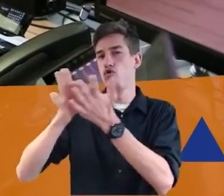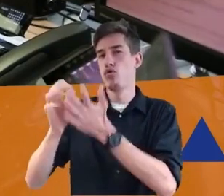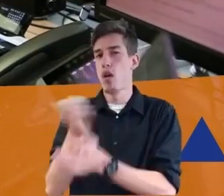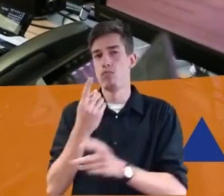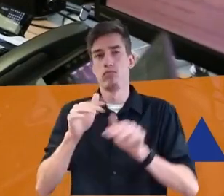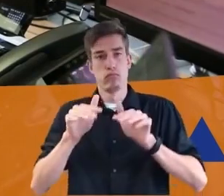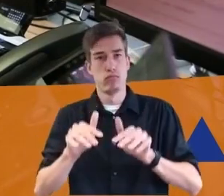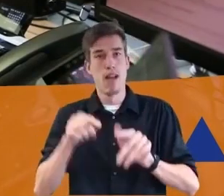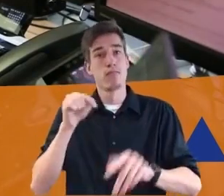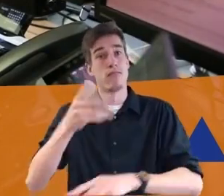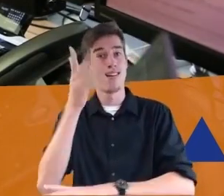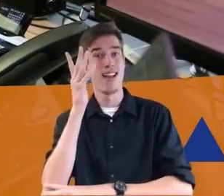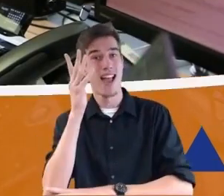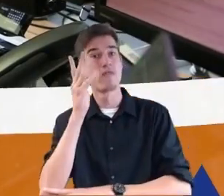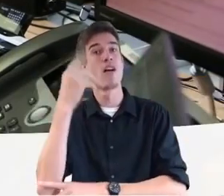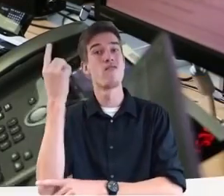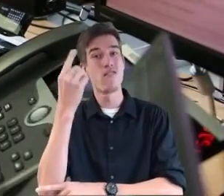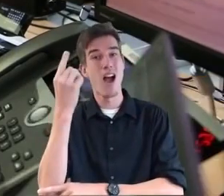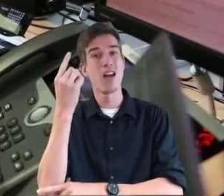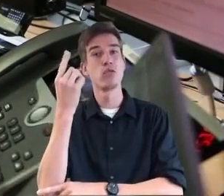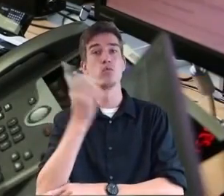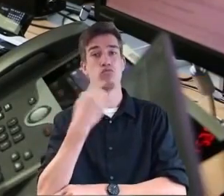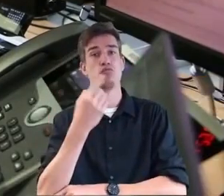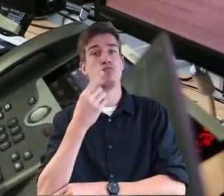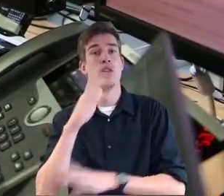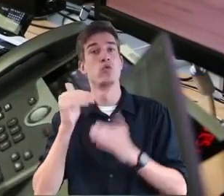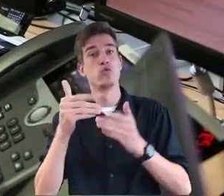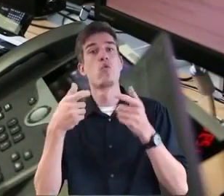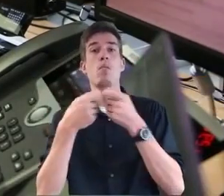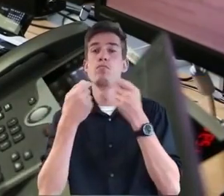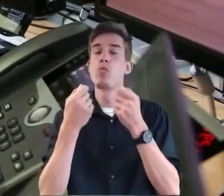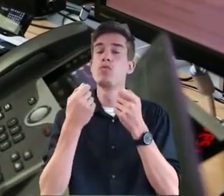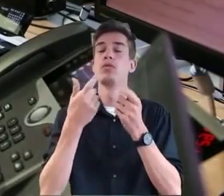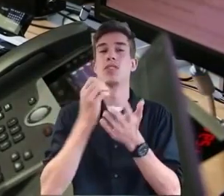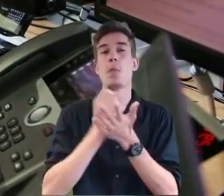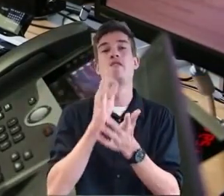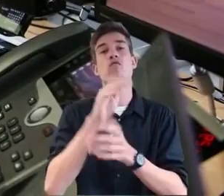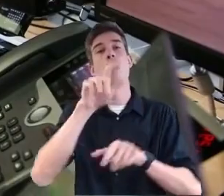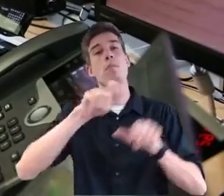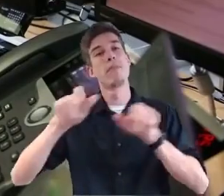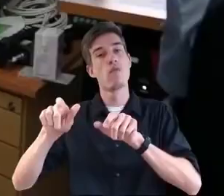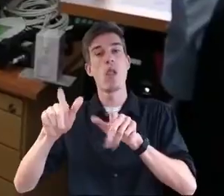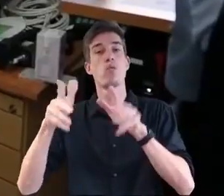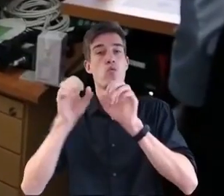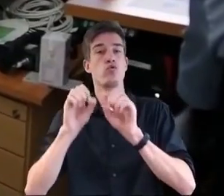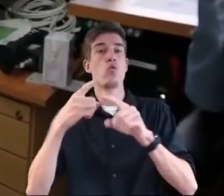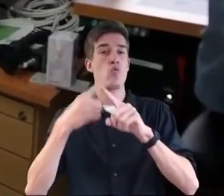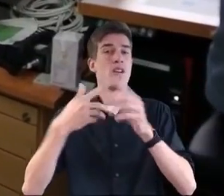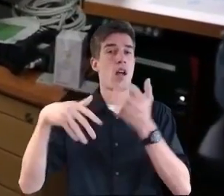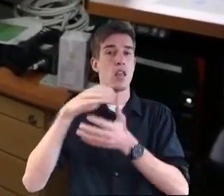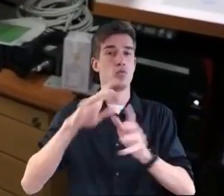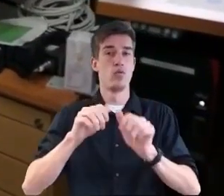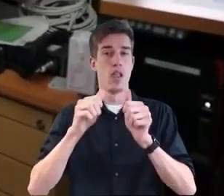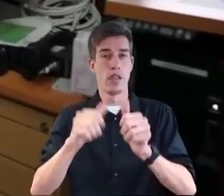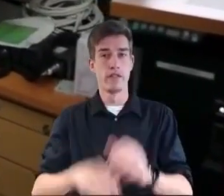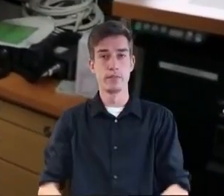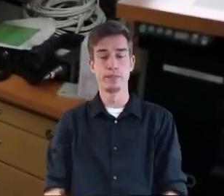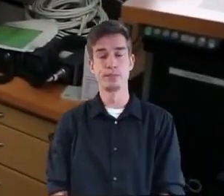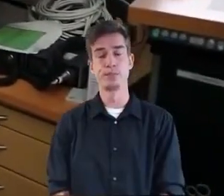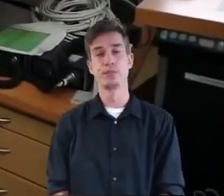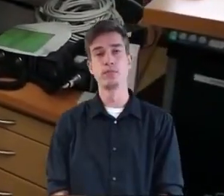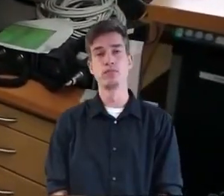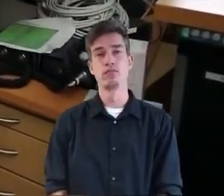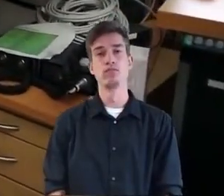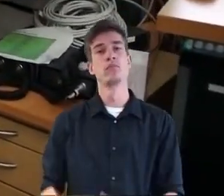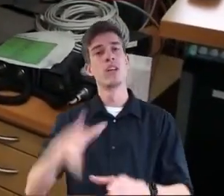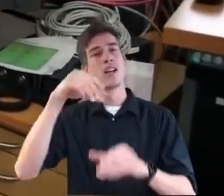wir gehören zum Referat Warnung der Bevölkerung des Bundesamtes für Bevölkerungsschutz und Katastrophenhilfe. Wie der Name Zivilschutzverbindungsstelle